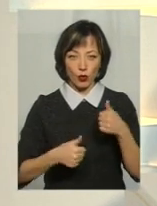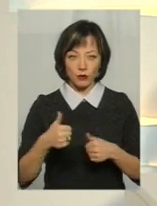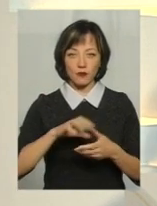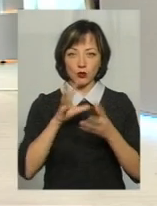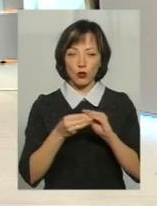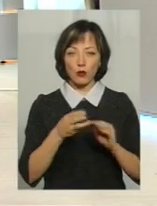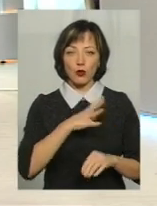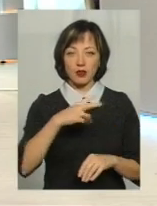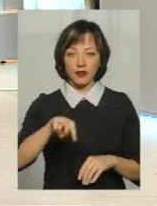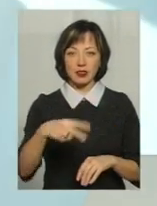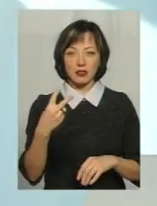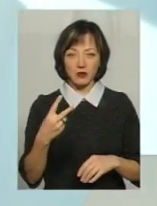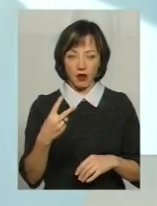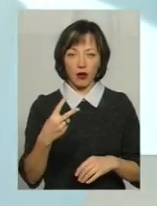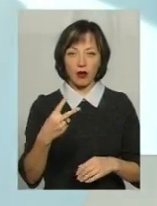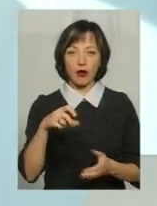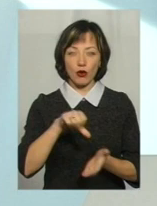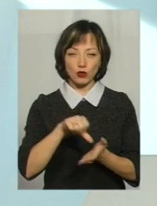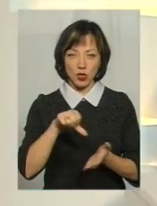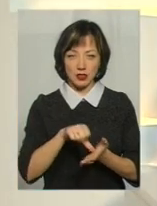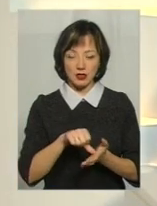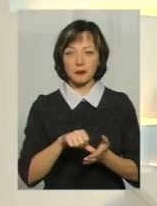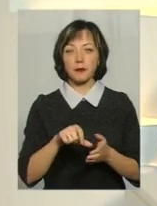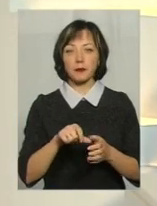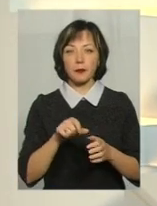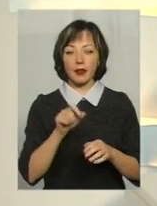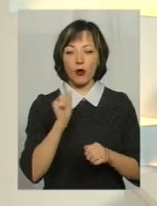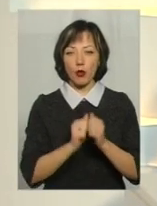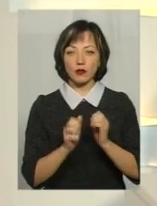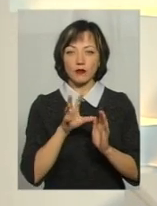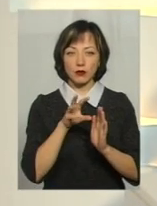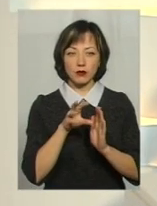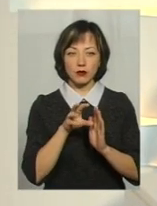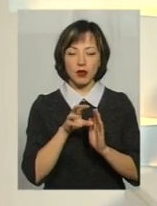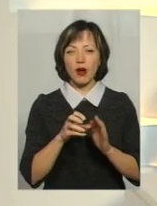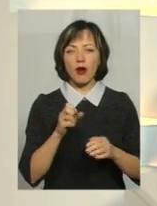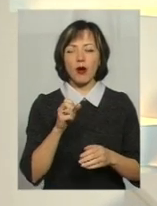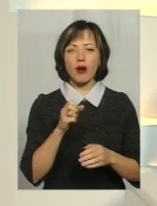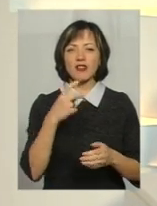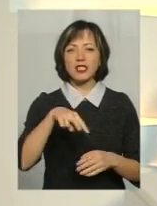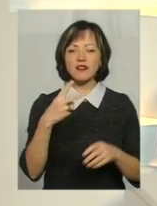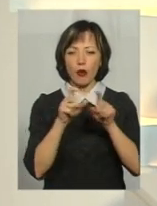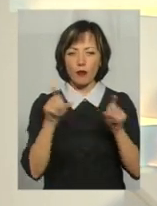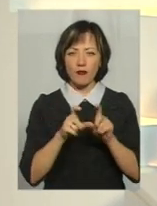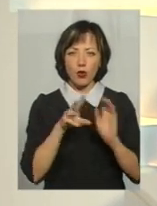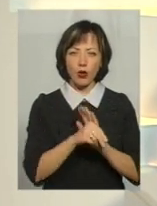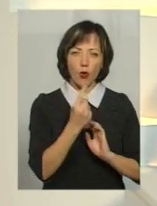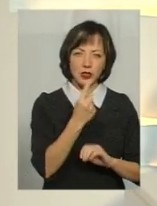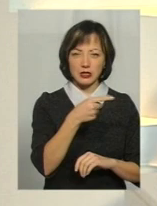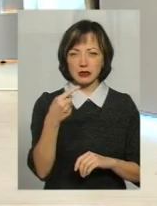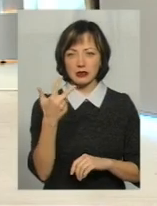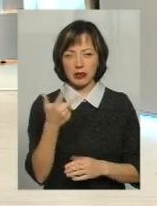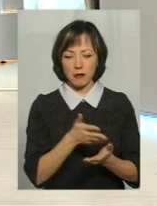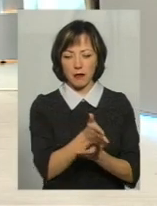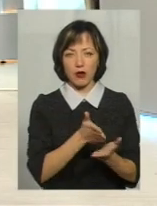Всього було 22 конкурси, 22 об'єкти. В кожен з них входило по одному три маршрути. Тобто це